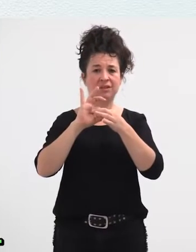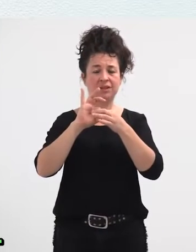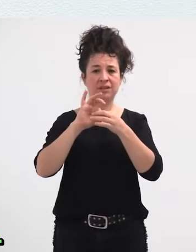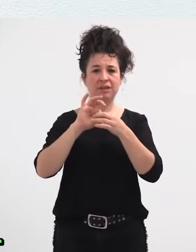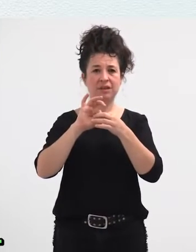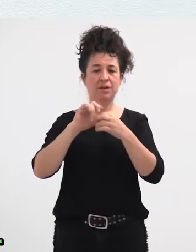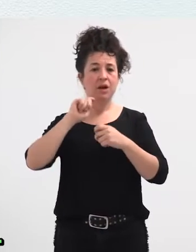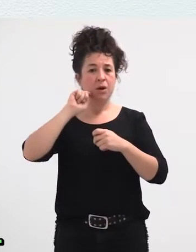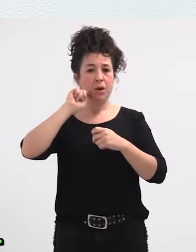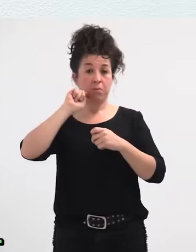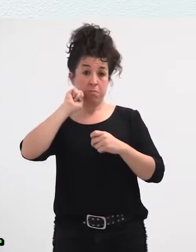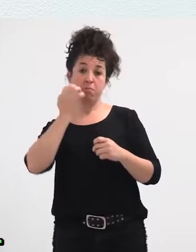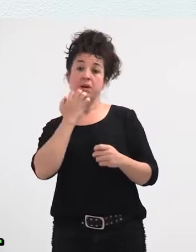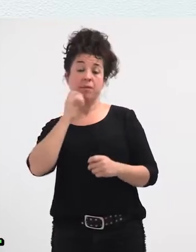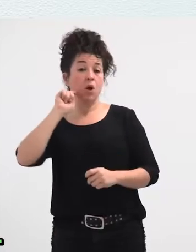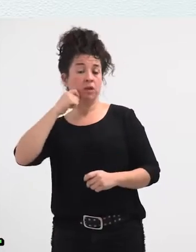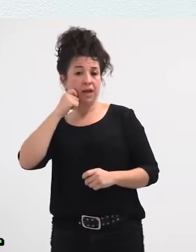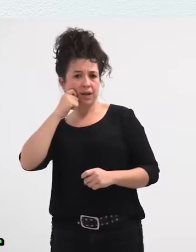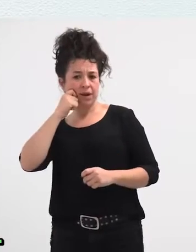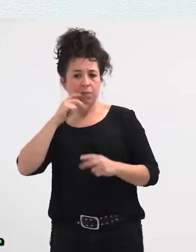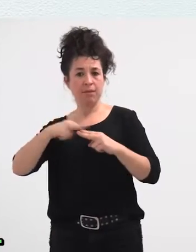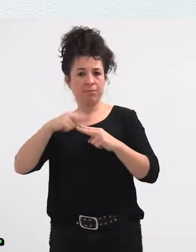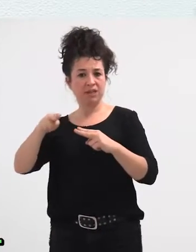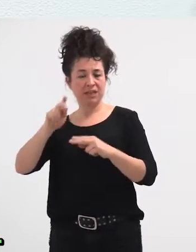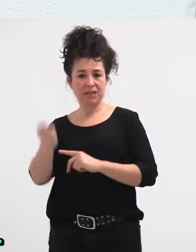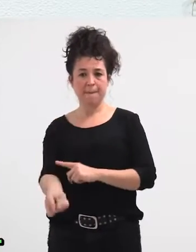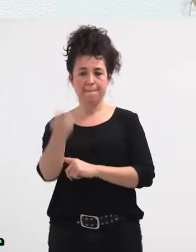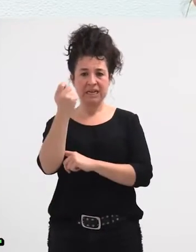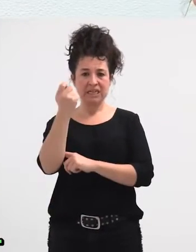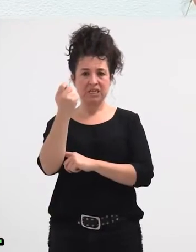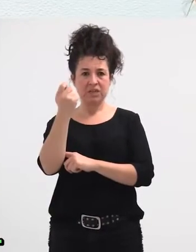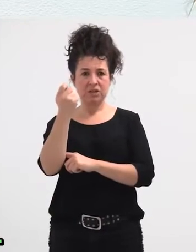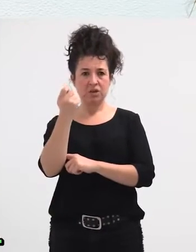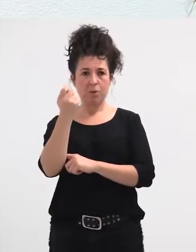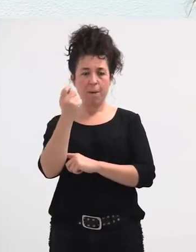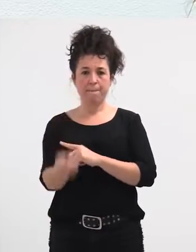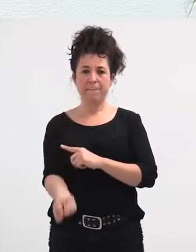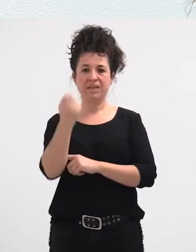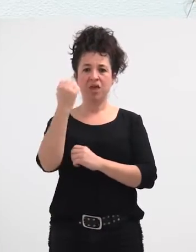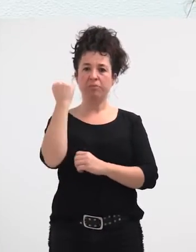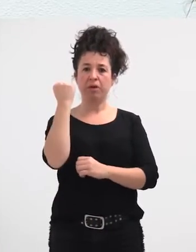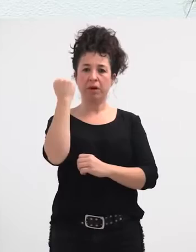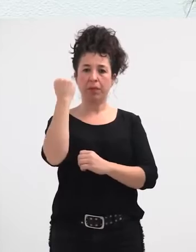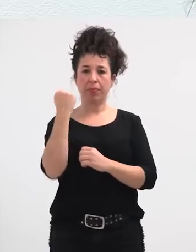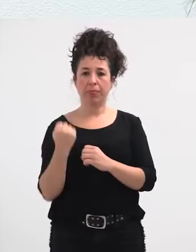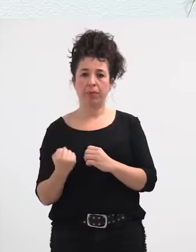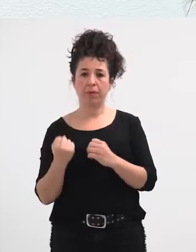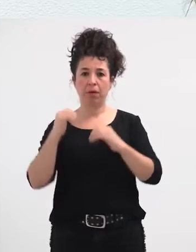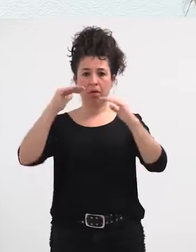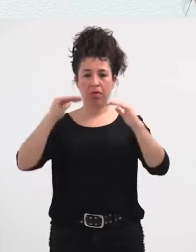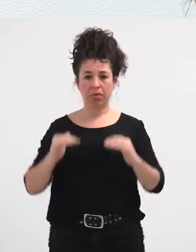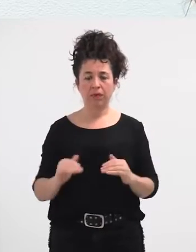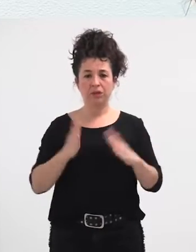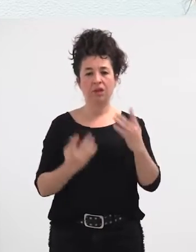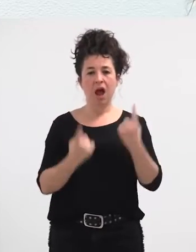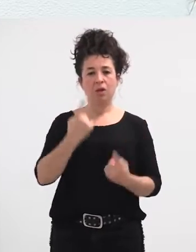arrantza politiketan, bueno, arrantzaleen pixuaren galera bat, ere? Borduan nahi bat antropologoik eta lutzen dutena